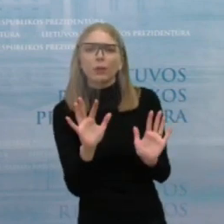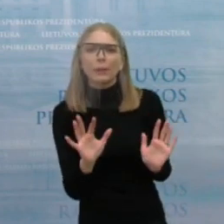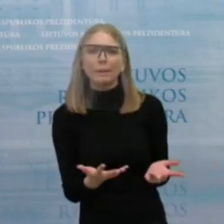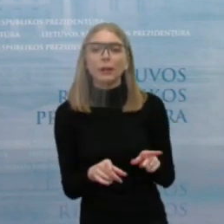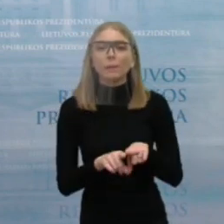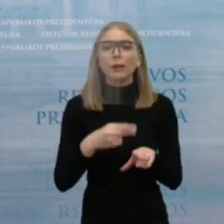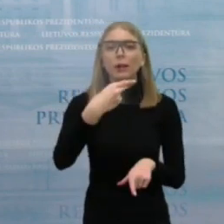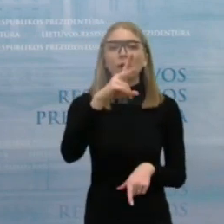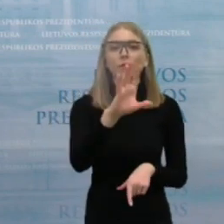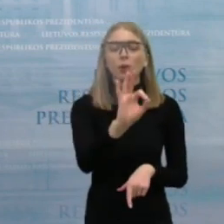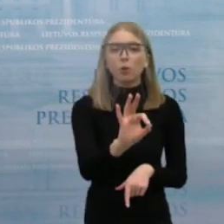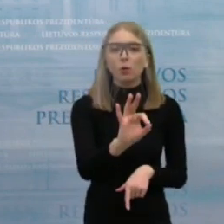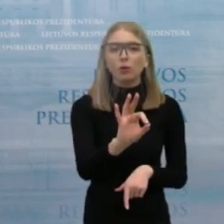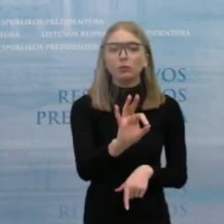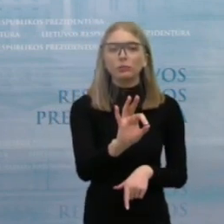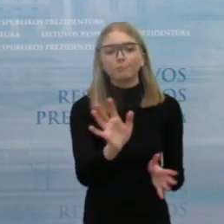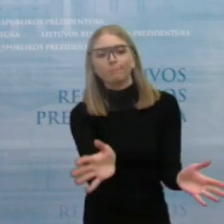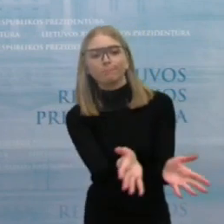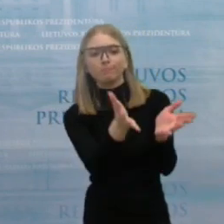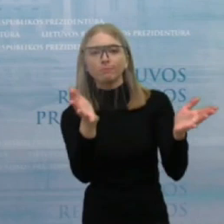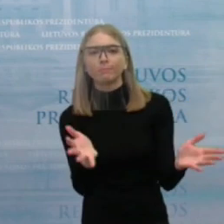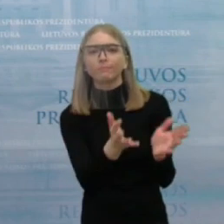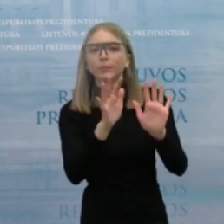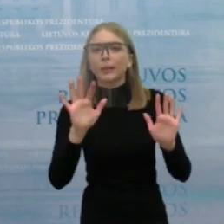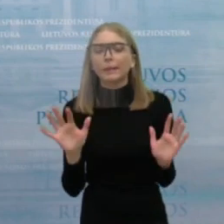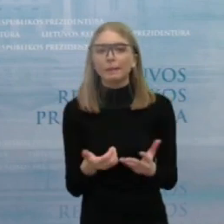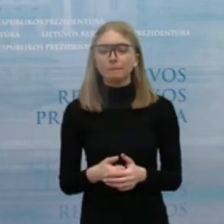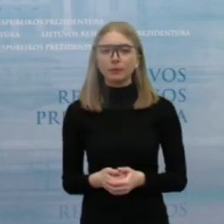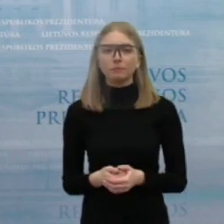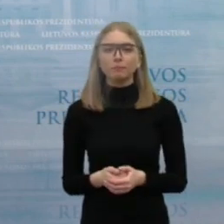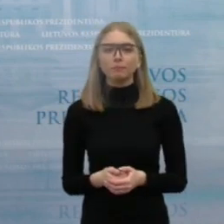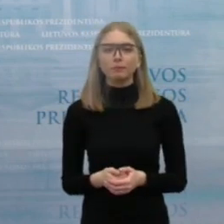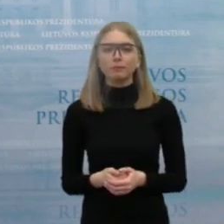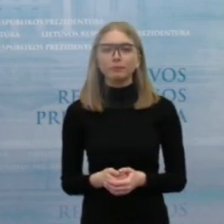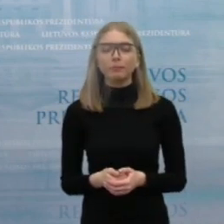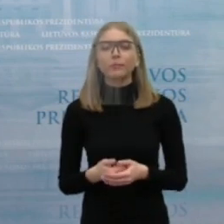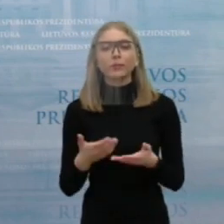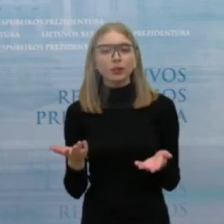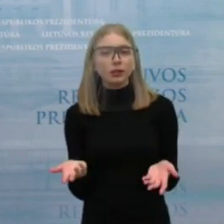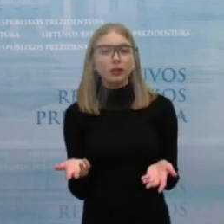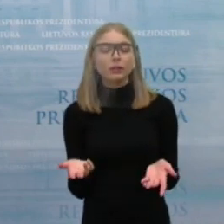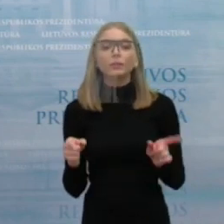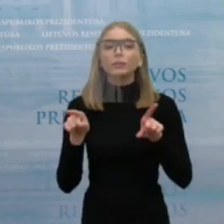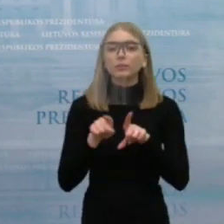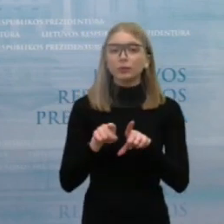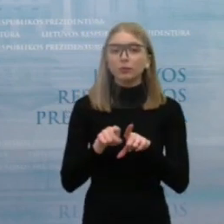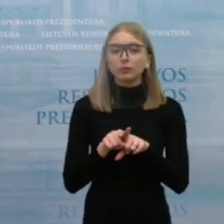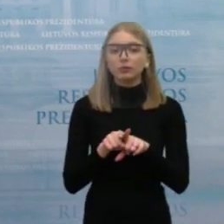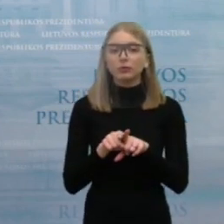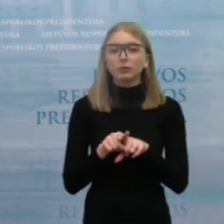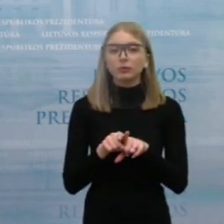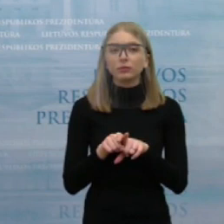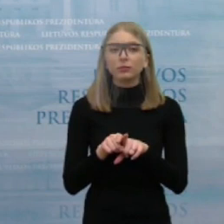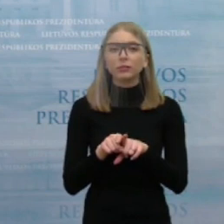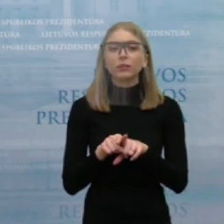organizacijų, mūsų saugomų teritorijų, oficialių institucijų įtraukimą į šios procesus. Ir kaip tas dėrės prie